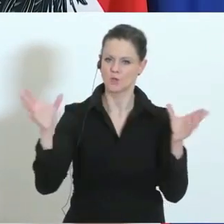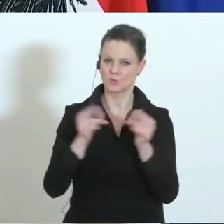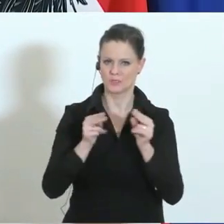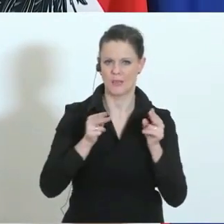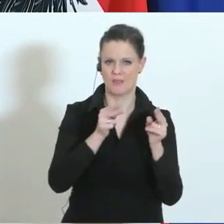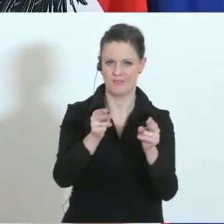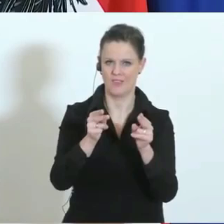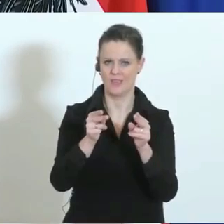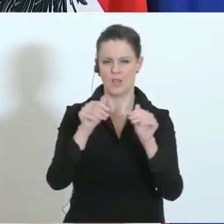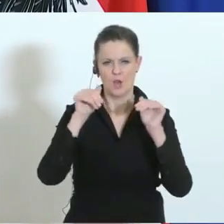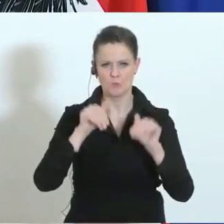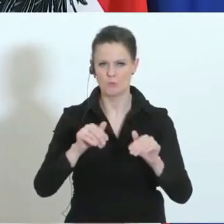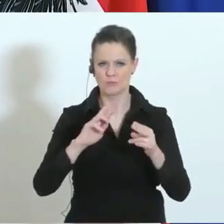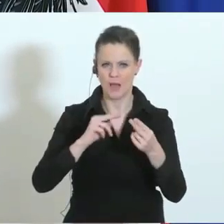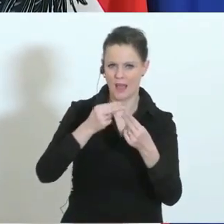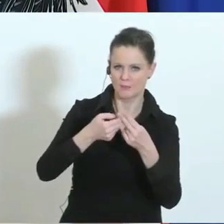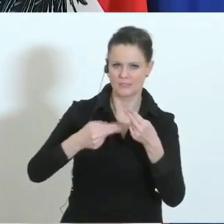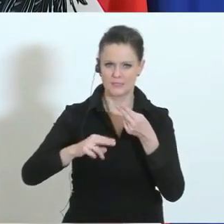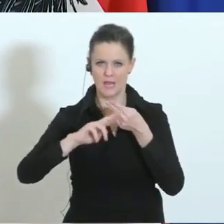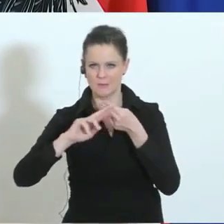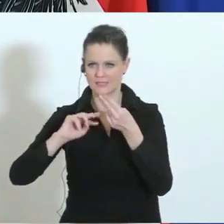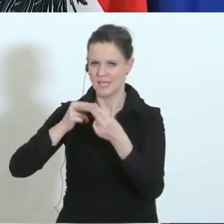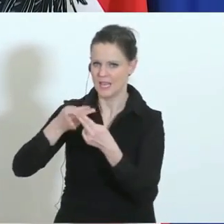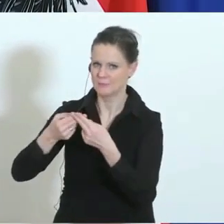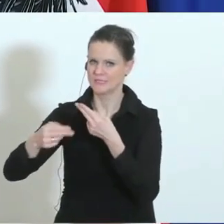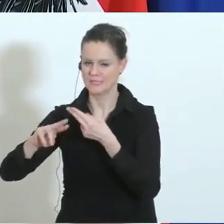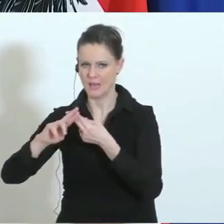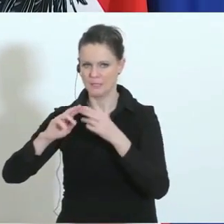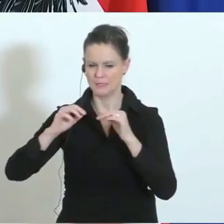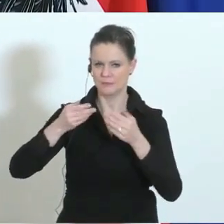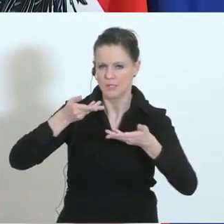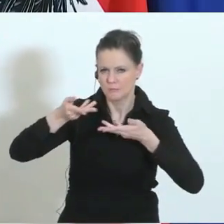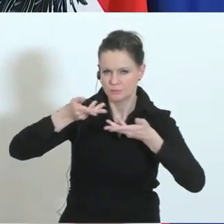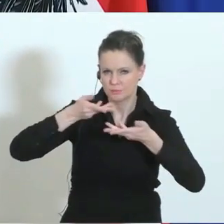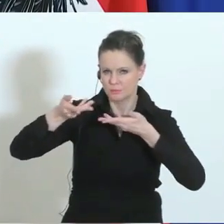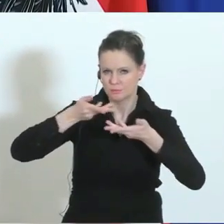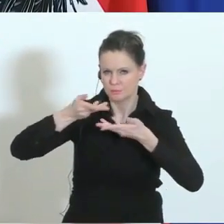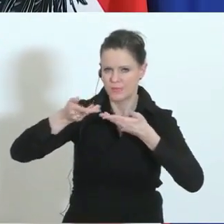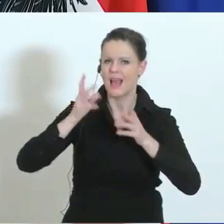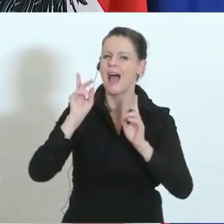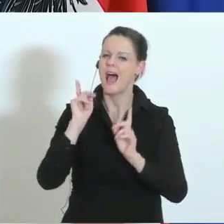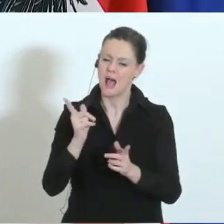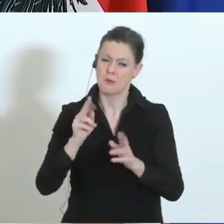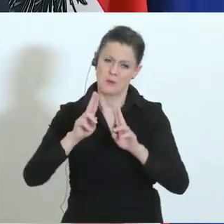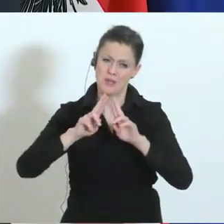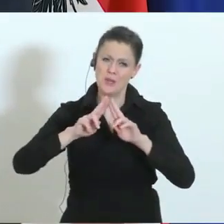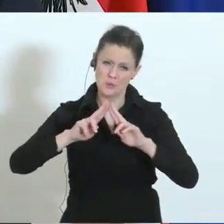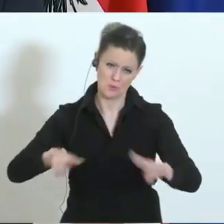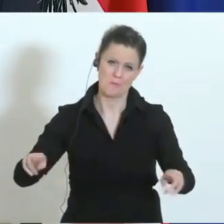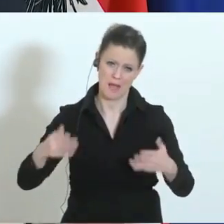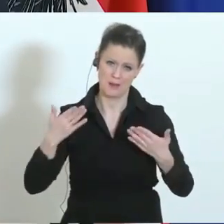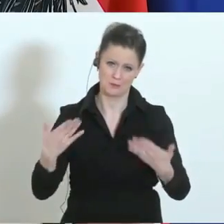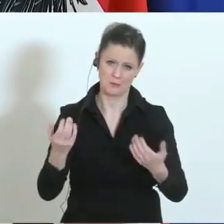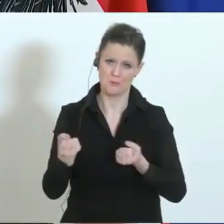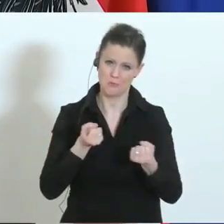braucht es diese enge Abstimmung. Es ist oft ein zäher Weg, aber das Bohren harter Bretter gehört zum Handwerkszeug der